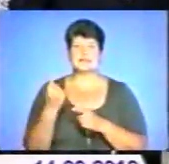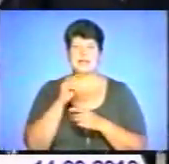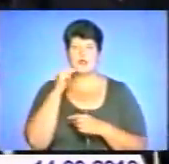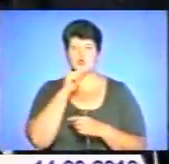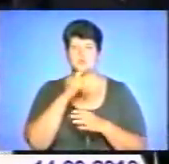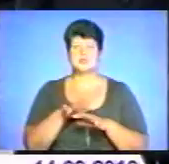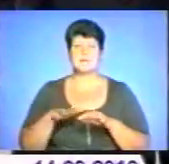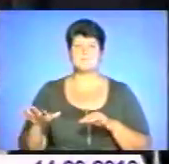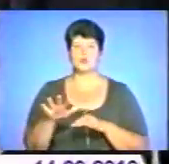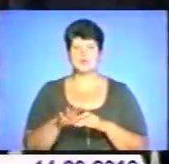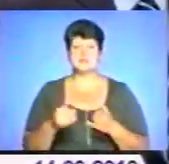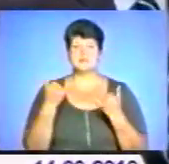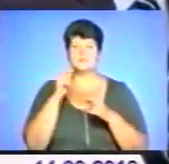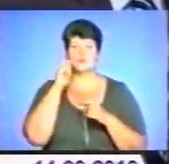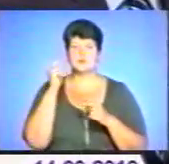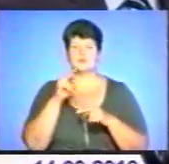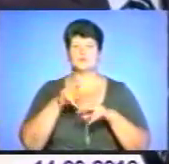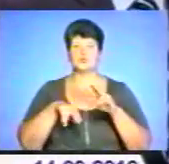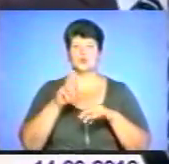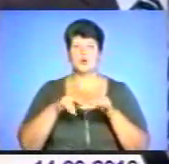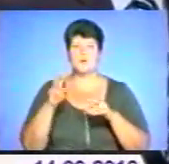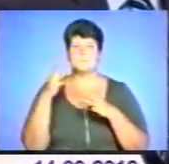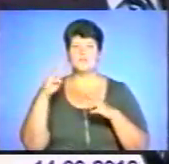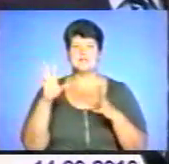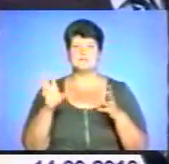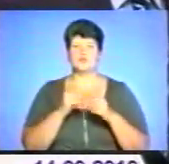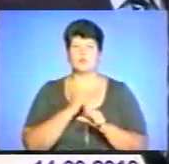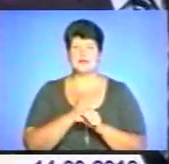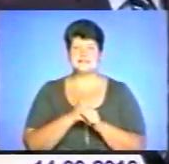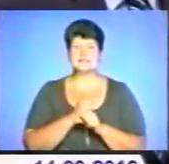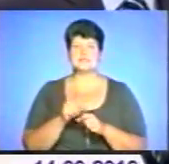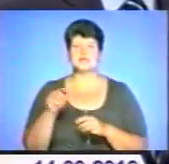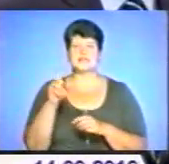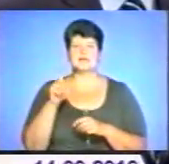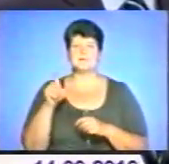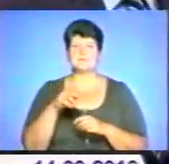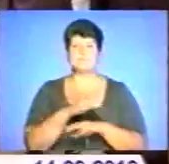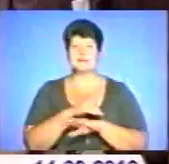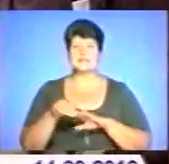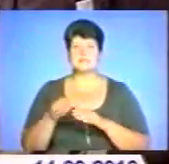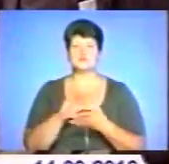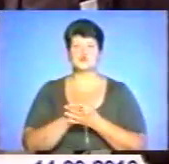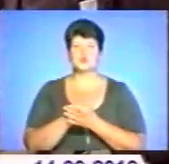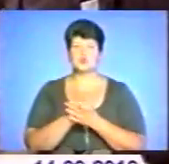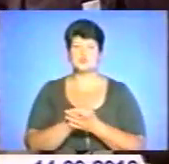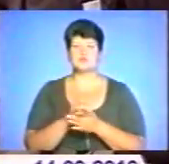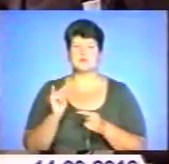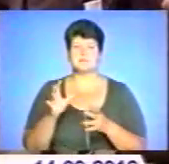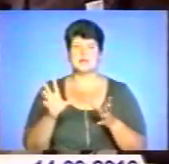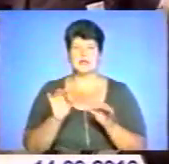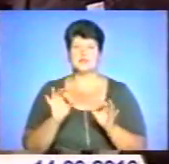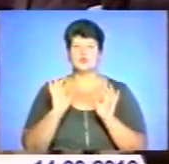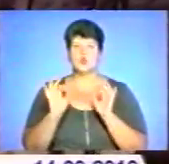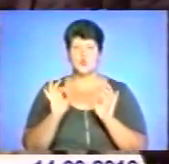Нинішнім часом Україна вибудовує модель співпраці з Митним Союзом, вивчає шляхи співпраці та прийнятні форми інтеграції.